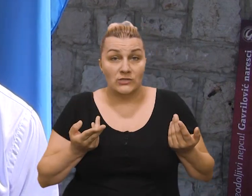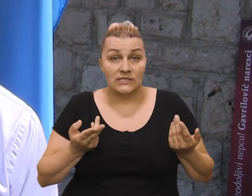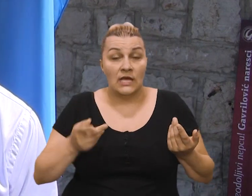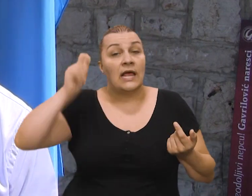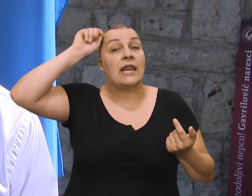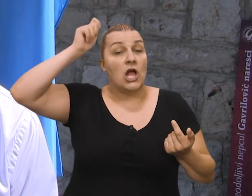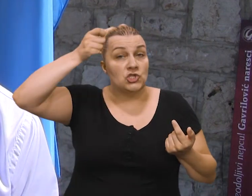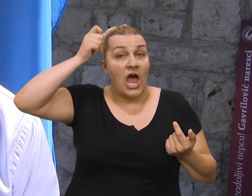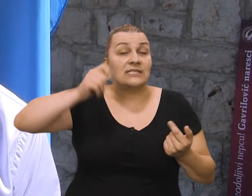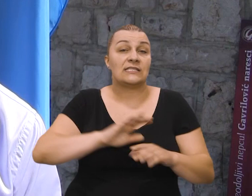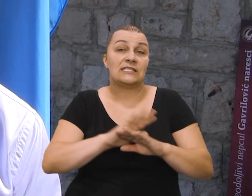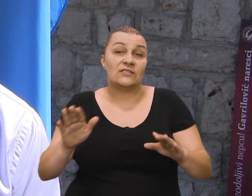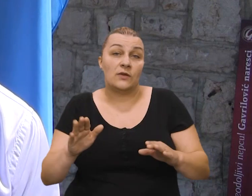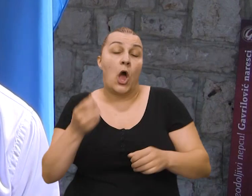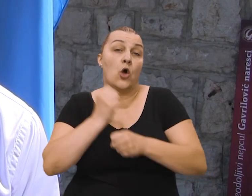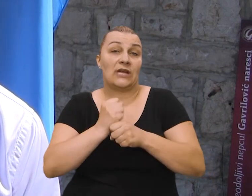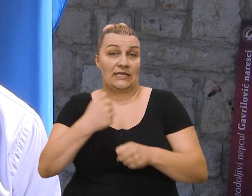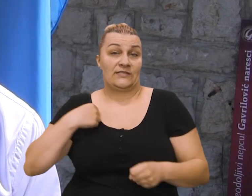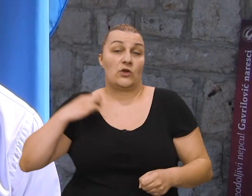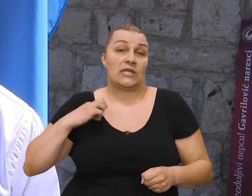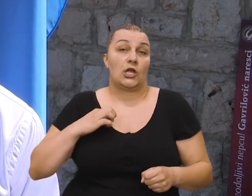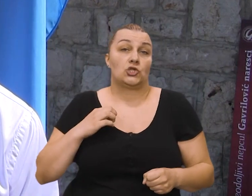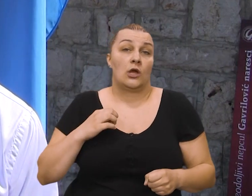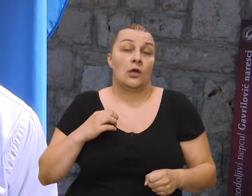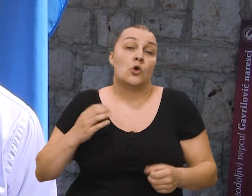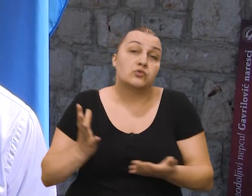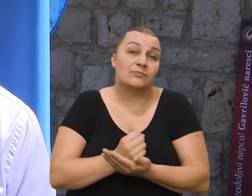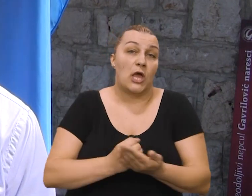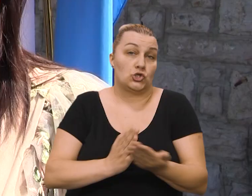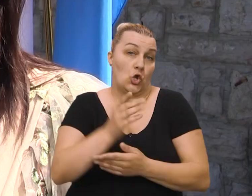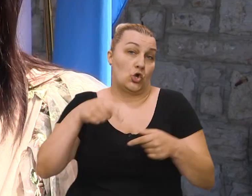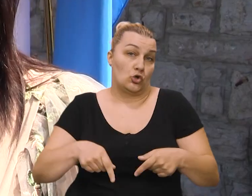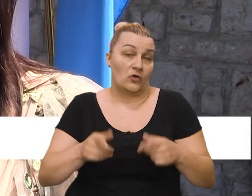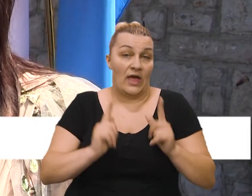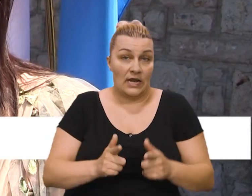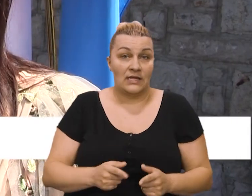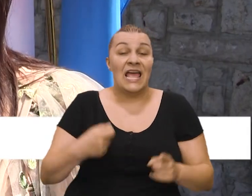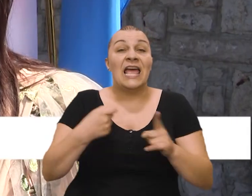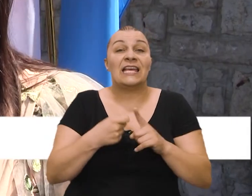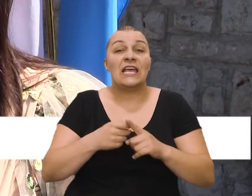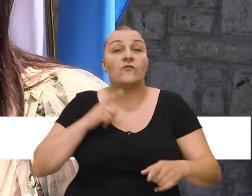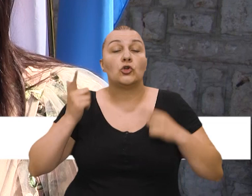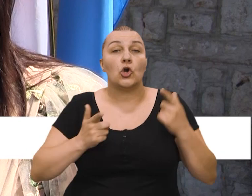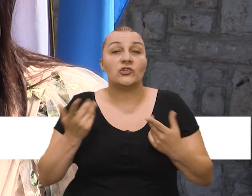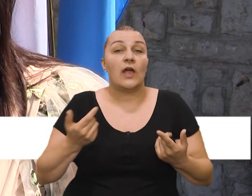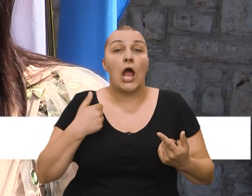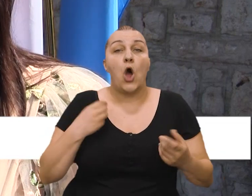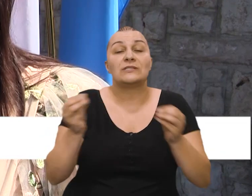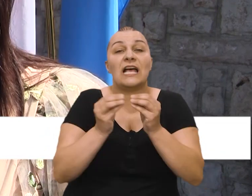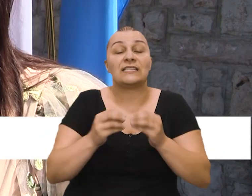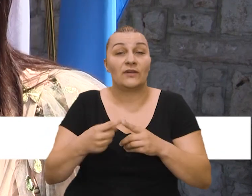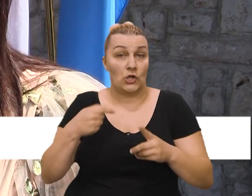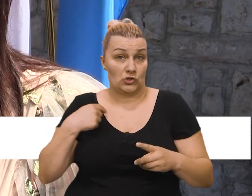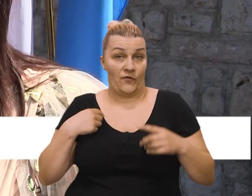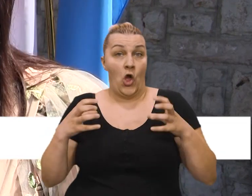na čast svih njima odradili svoji zadatak uspješno u Zomanički rad. Kijev odoživljavam i kao sastavni dio svoje